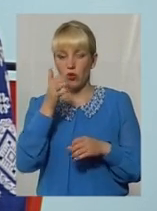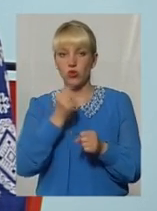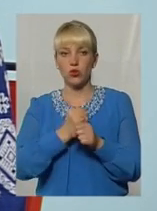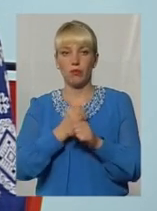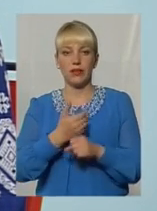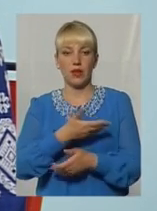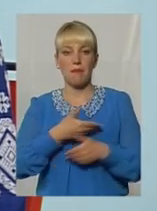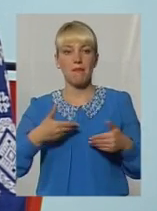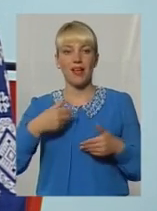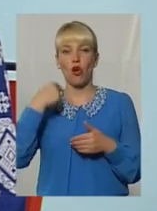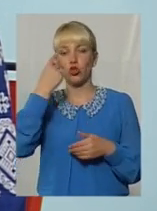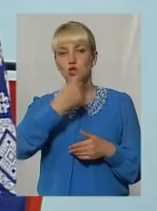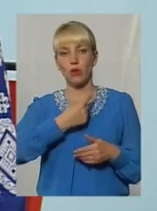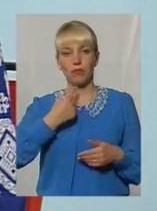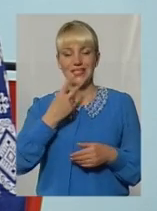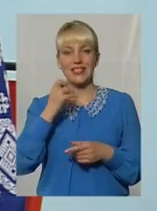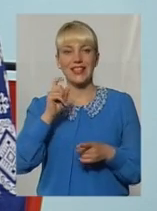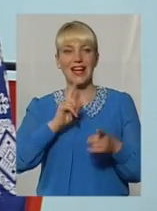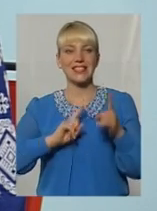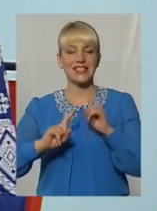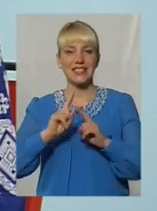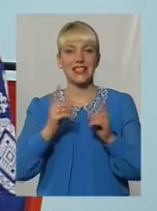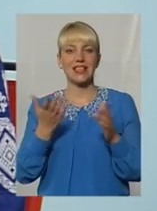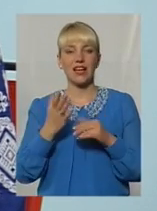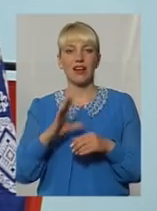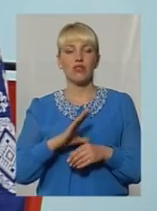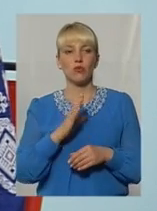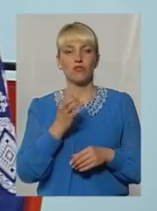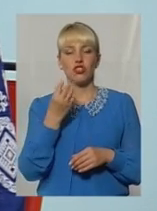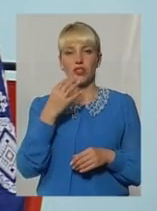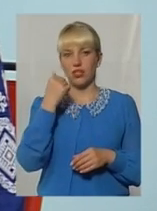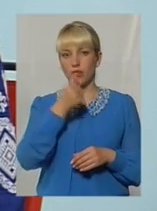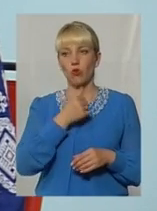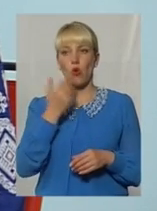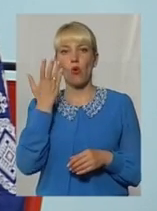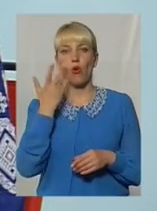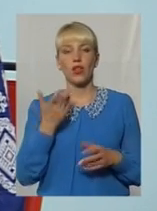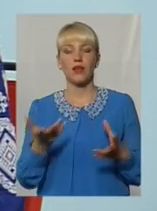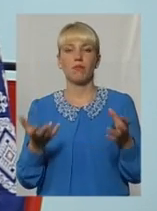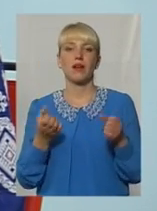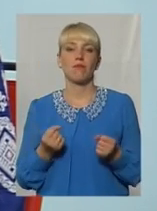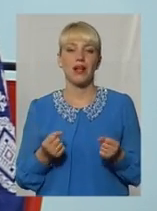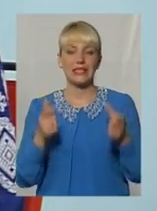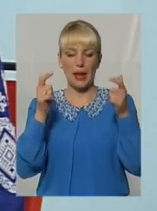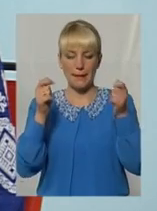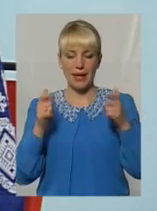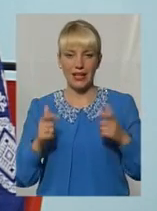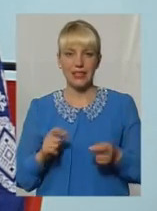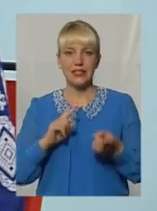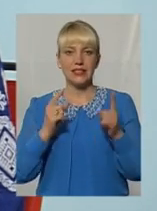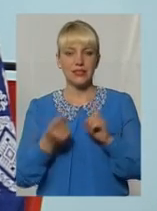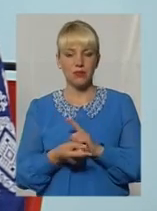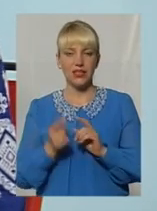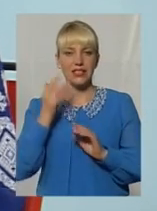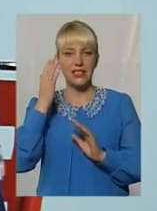особисто на сесії, яка відбувалася в 2014 році, коли приймався цілим пакетом зміни цільового призначення